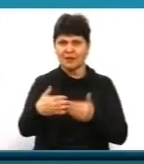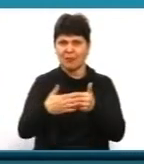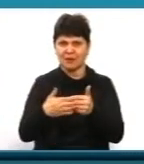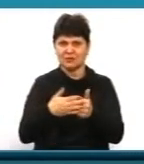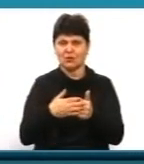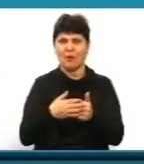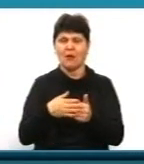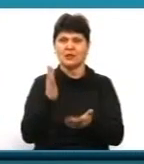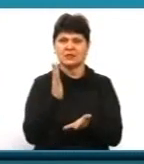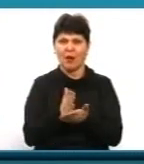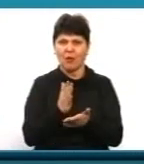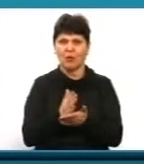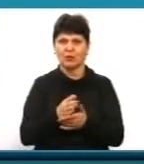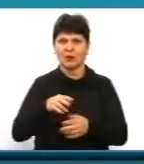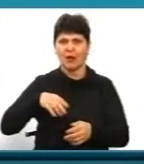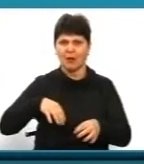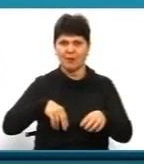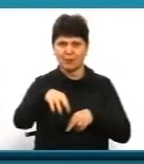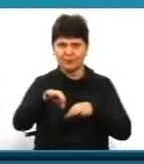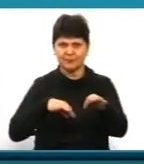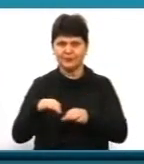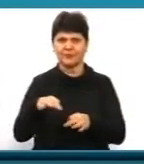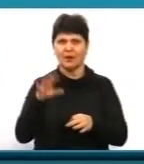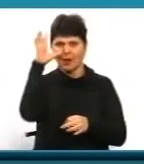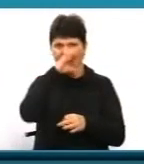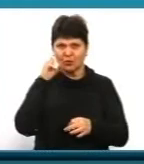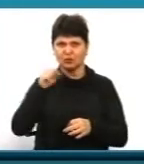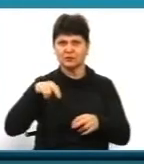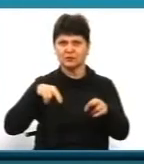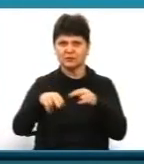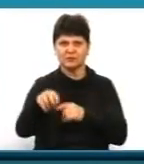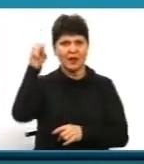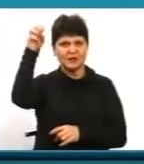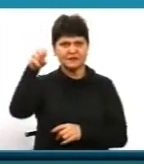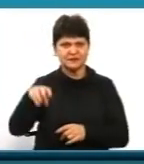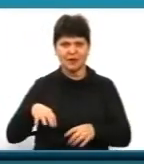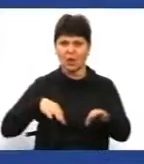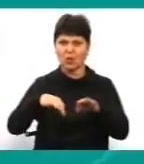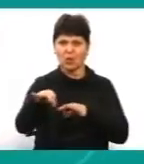знаходилися на проїжджій частині в темний час доби, рухалися по неосвітленій дорозі.